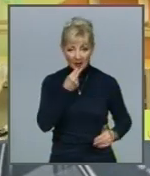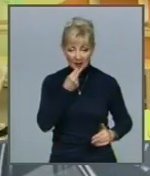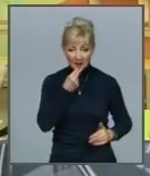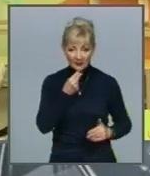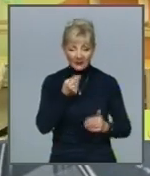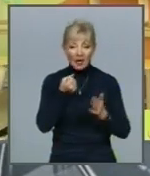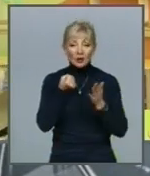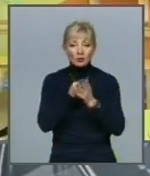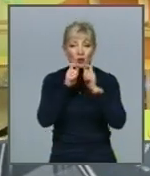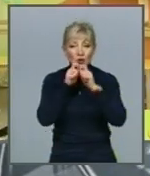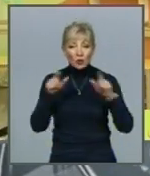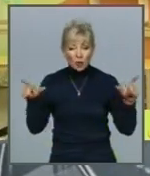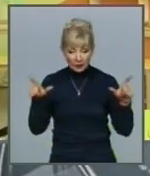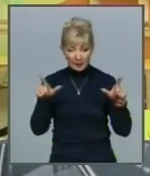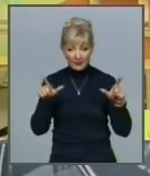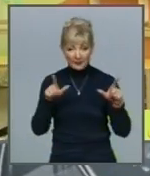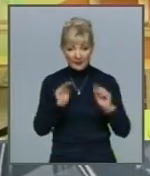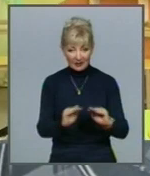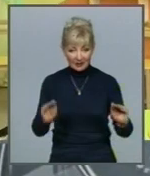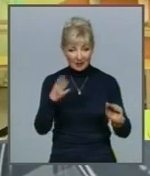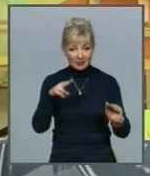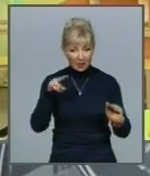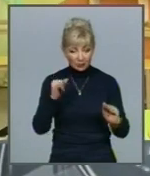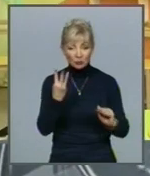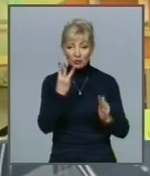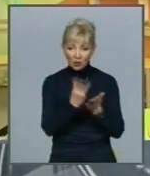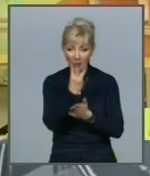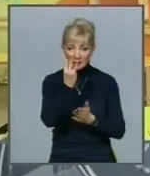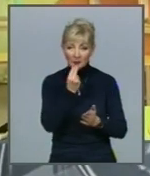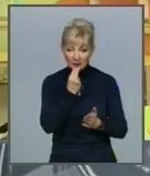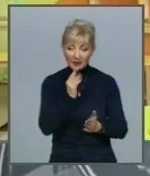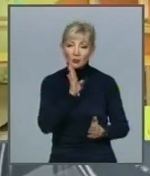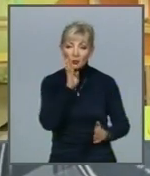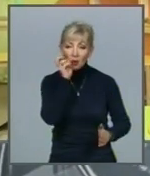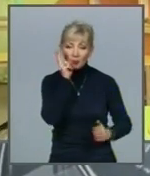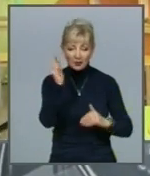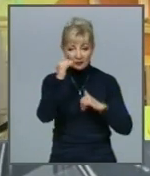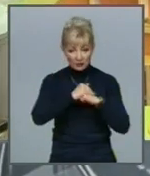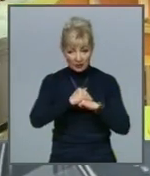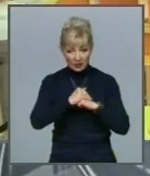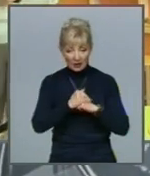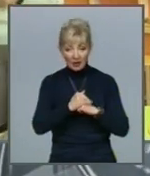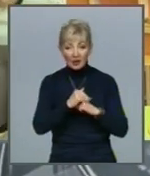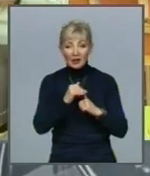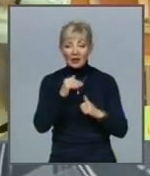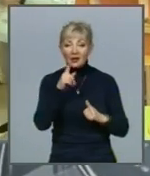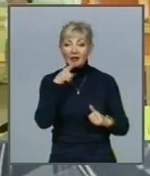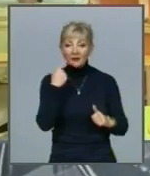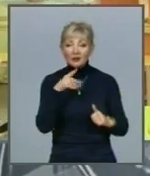дошкільному закладі триразове харчування, сніданок, обід і вечеря Судити про